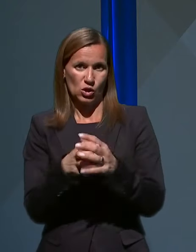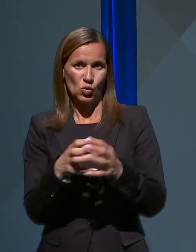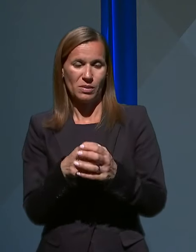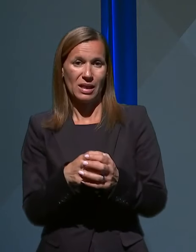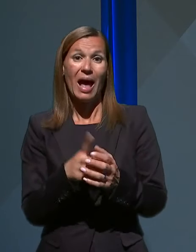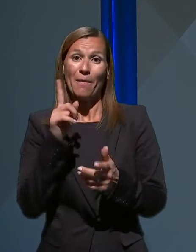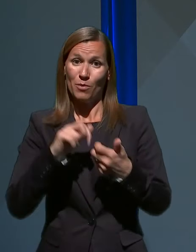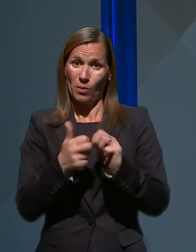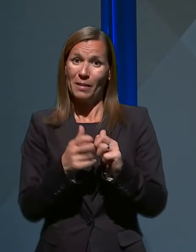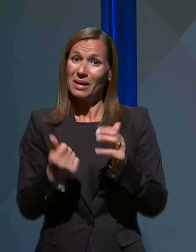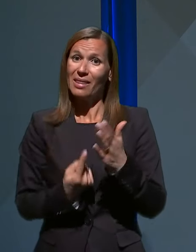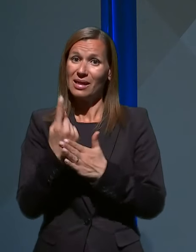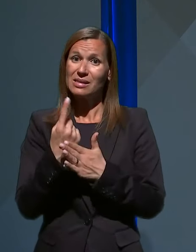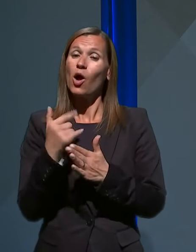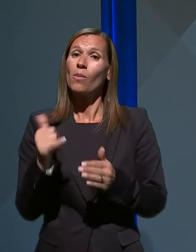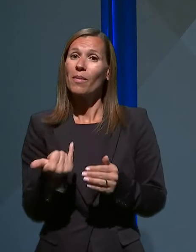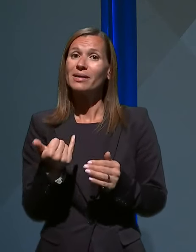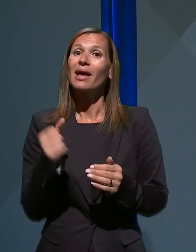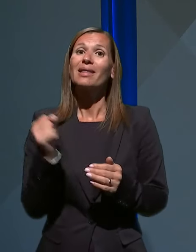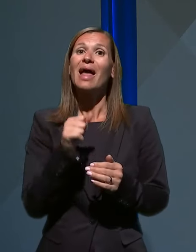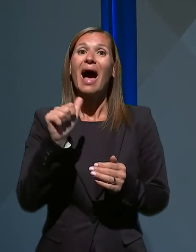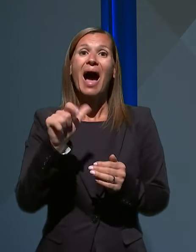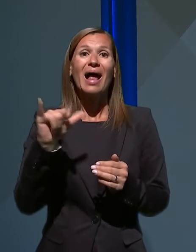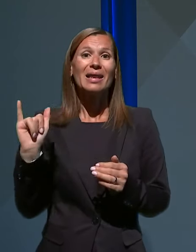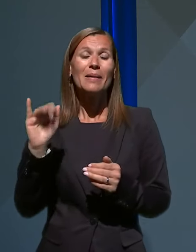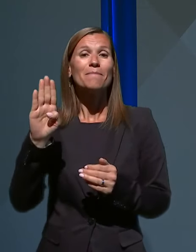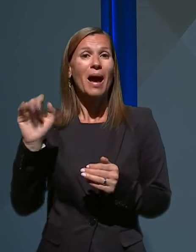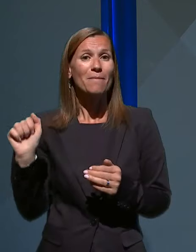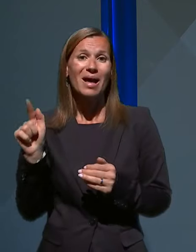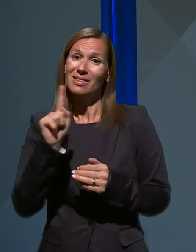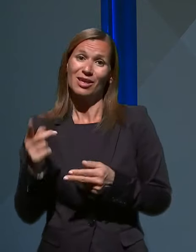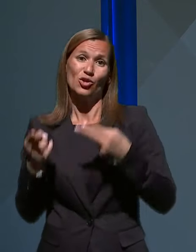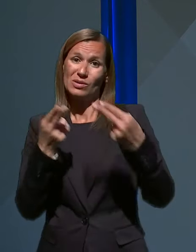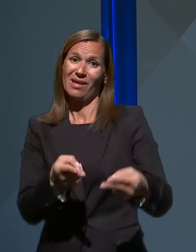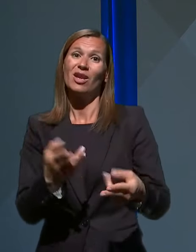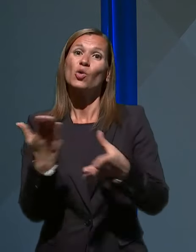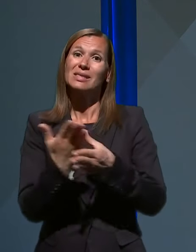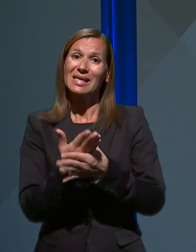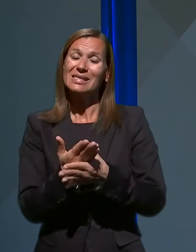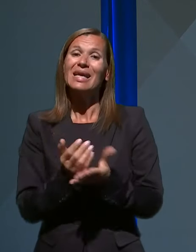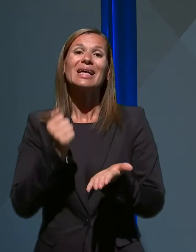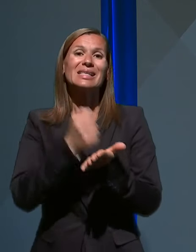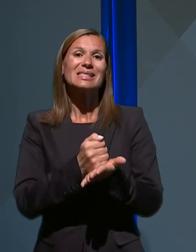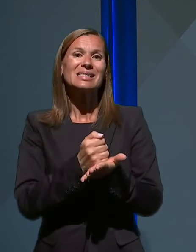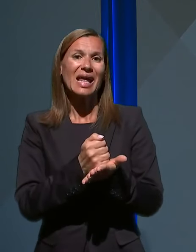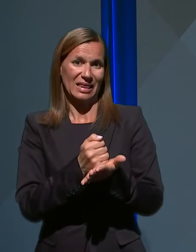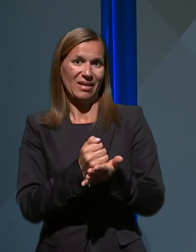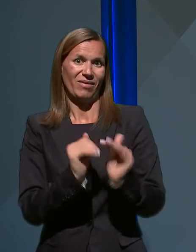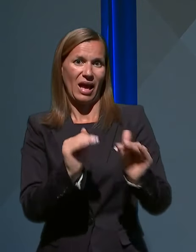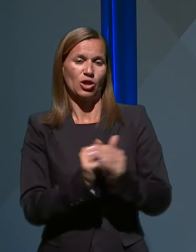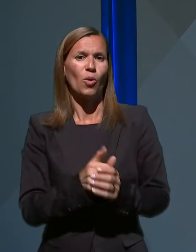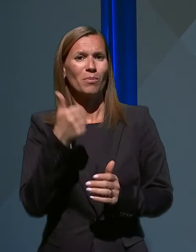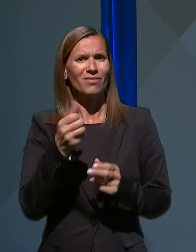pa je nastajal, je bil ta, da Alibaba ni dostavljala ustreznih certifikatov. Pošiljala je najprej